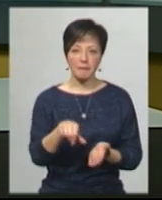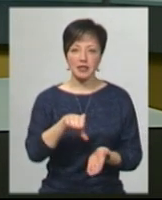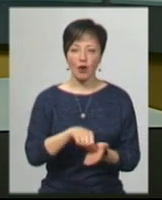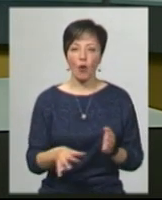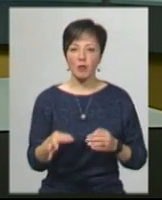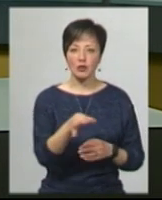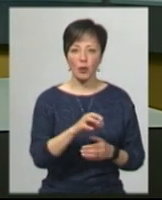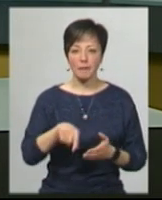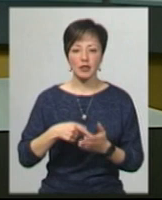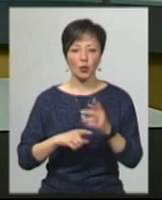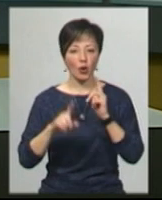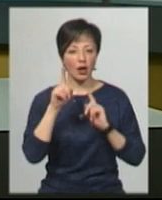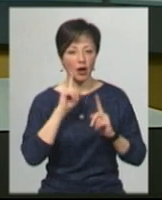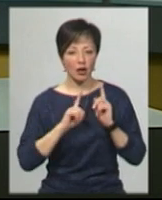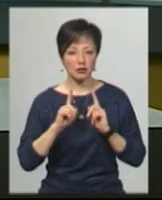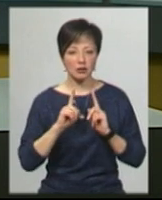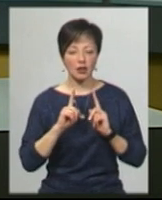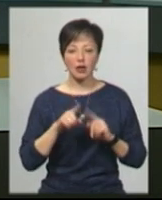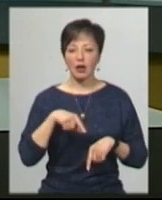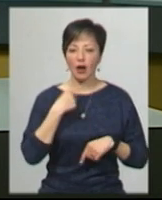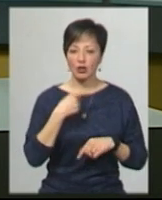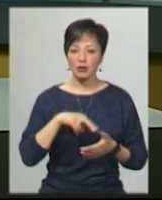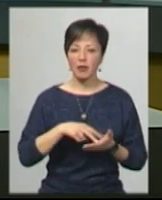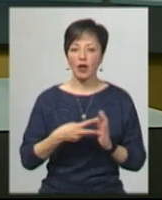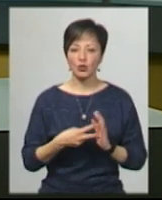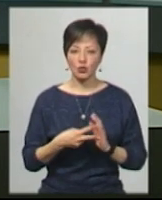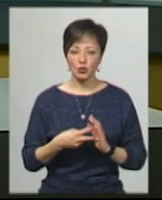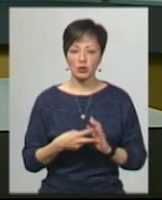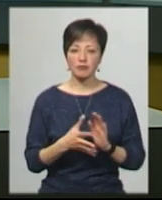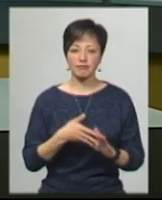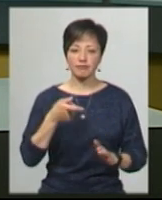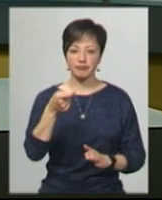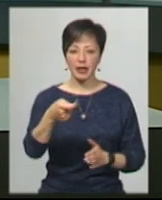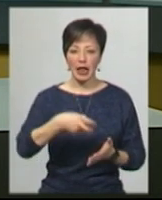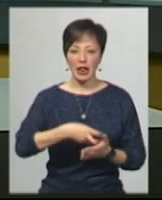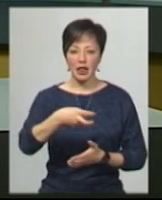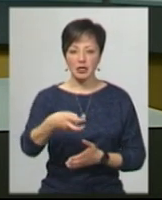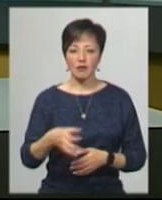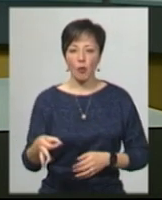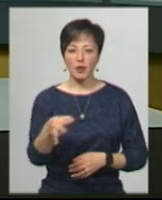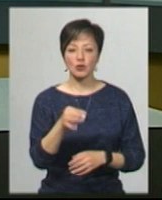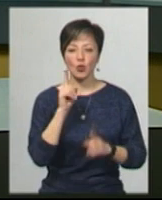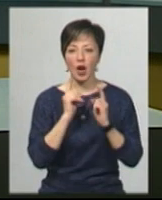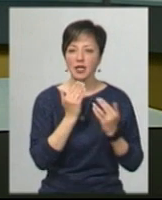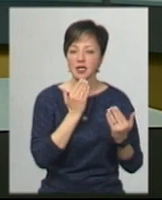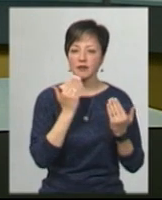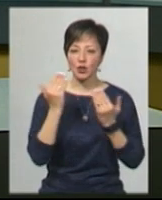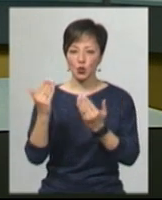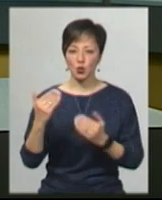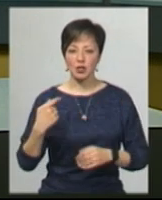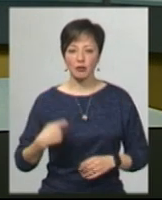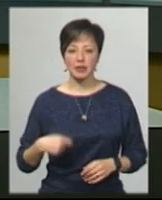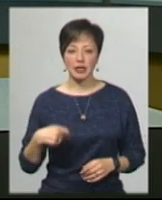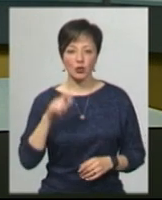обласної та міської рад. Вадим Чоловський каже, планують занести письмовий лист в обласну раду, аби ті звернулися до президента